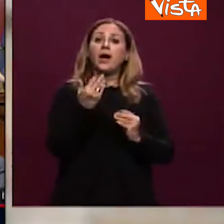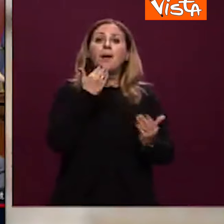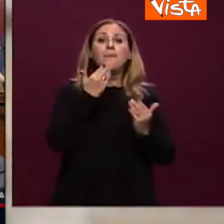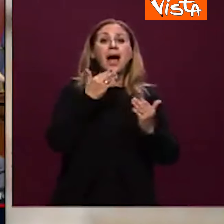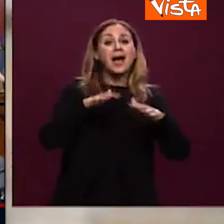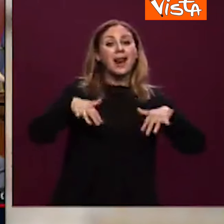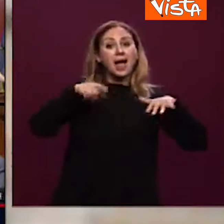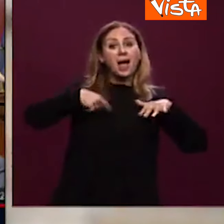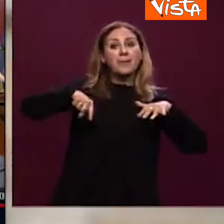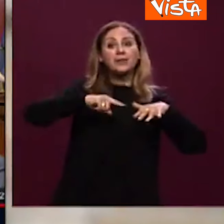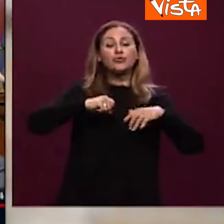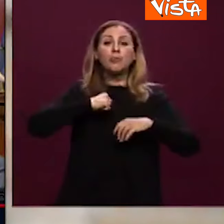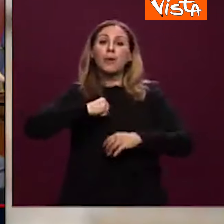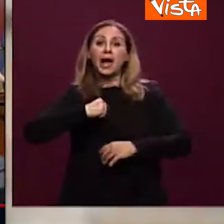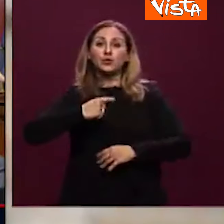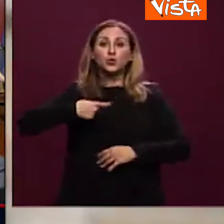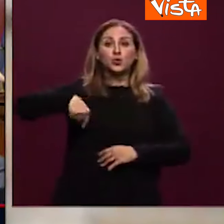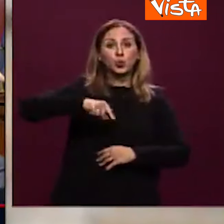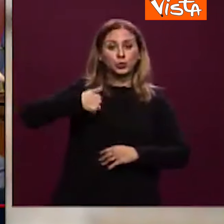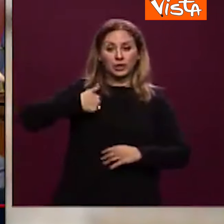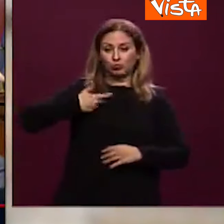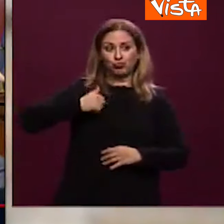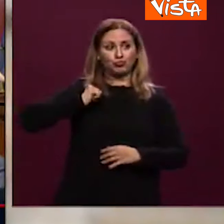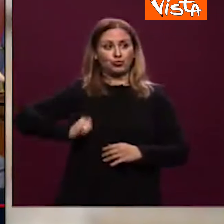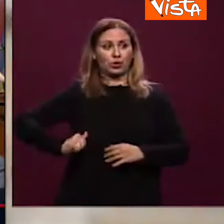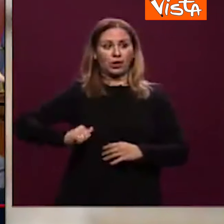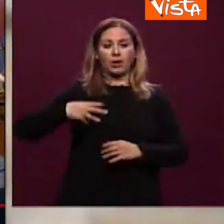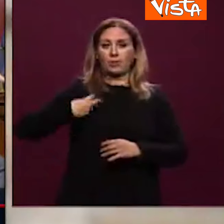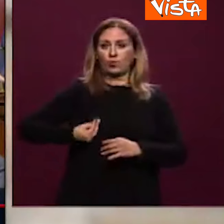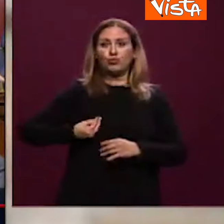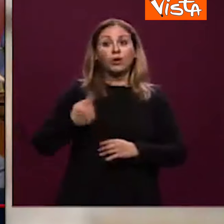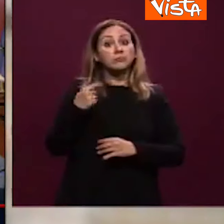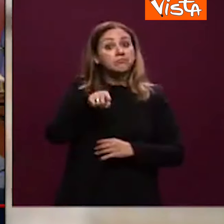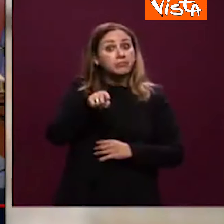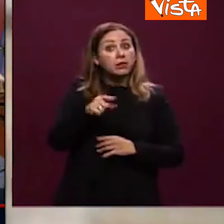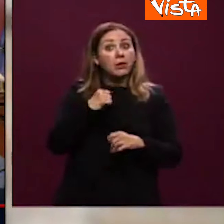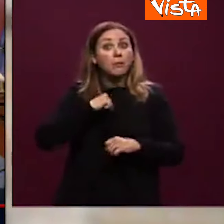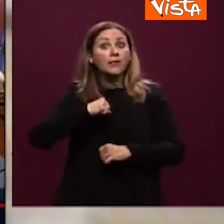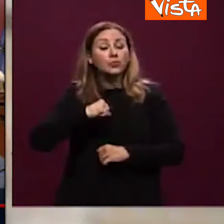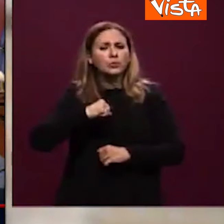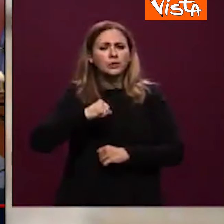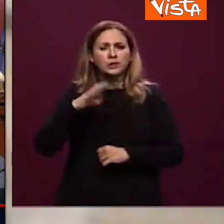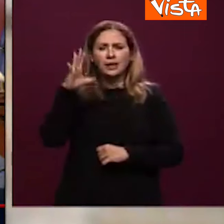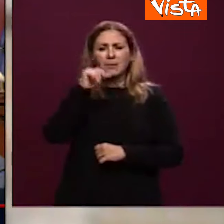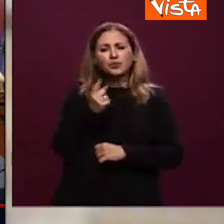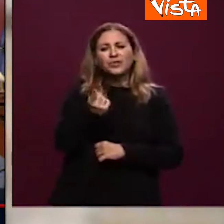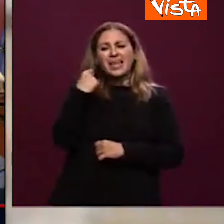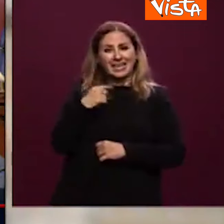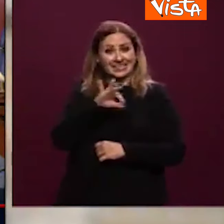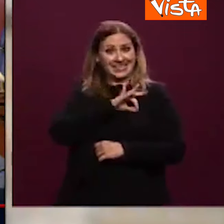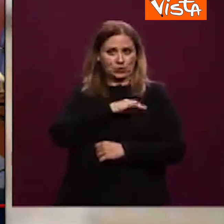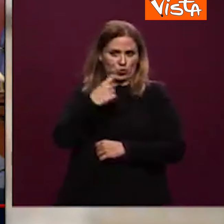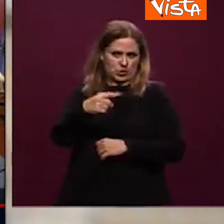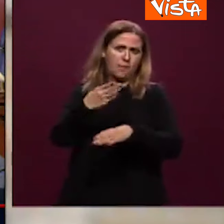ironiche sulla mia pochette? Ma lei ieri si rende conto che un suo senatore e il suo partito si è permesso di fare una